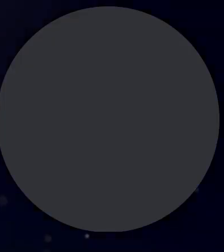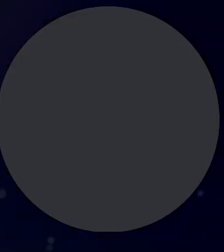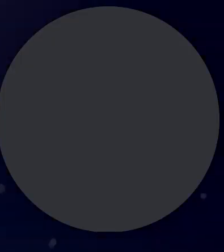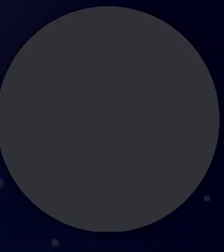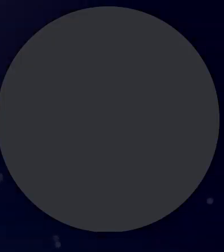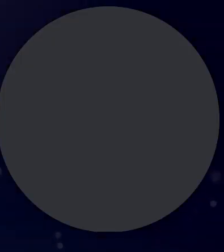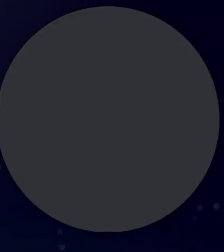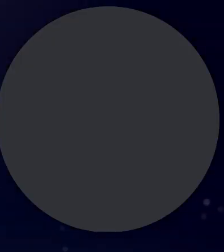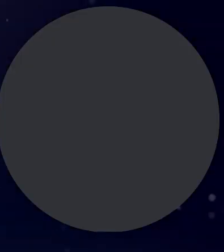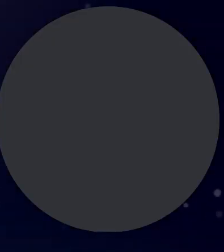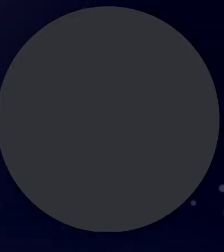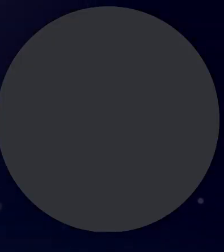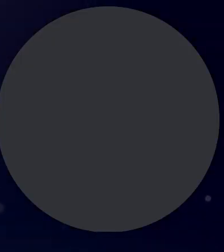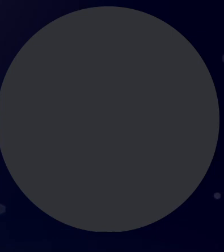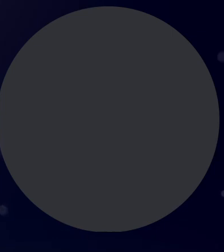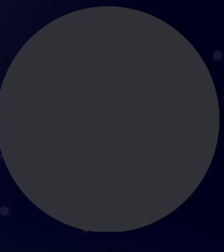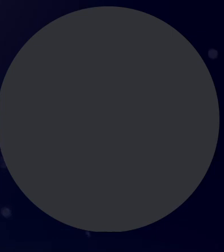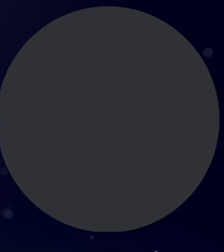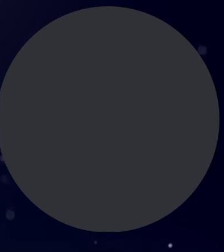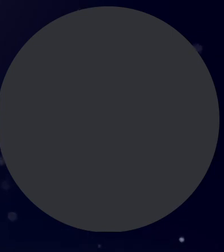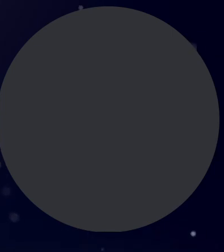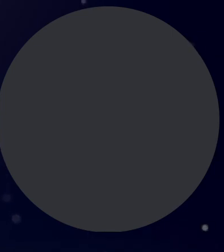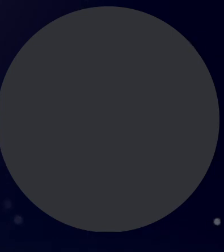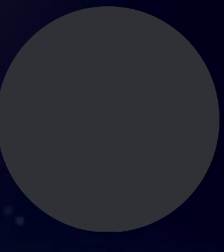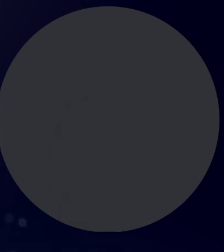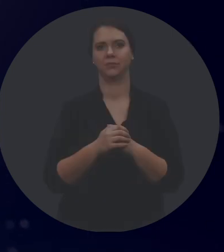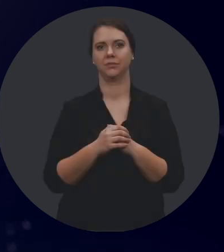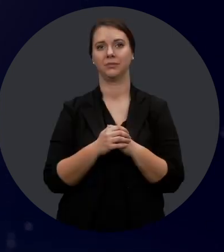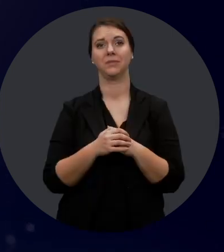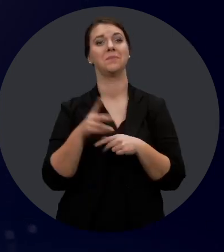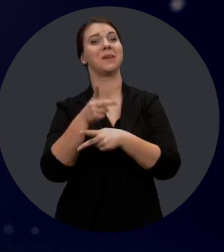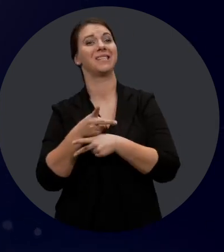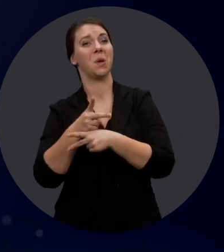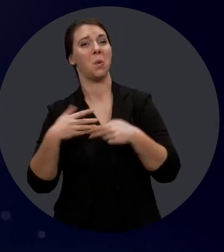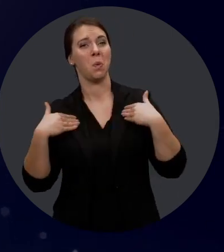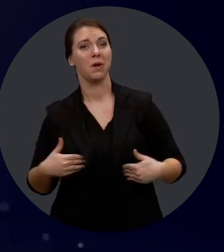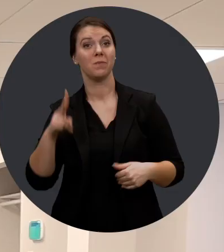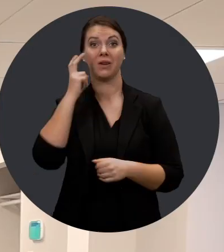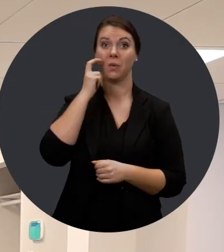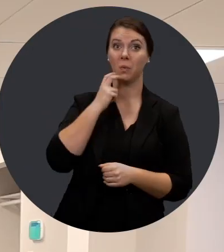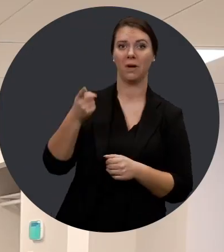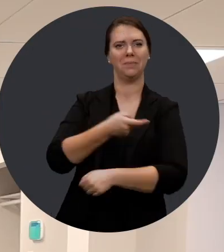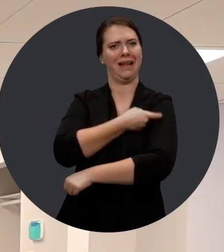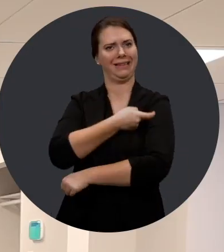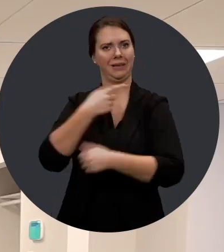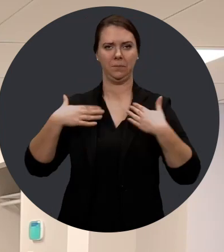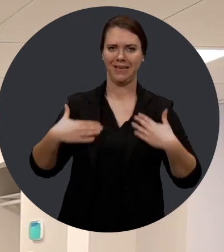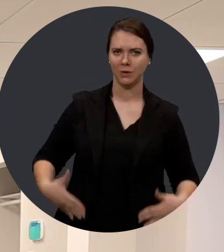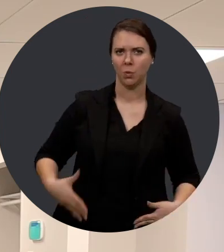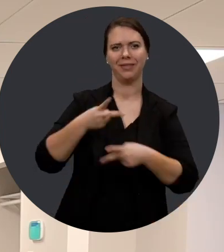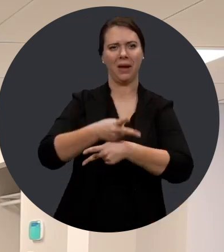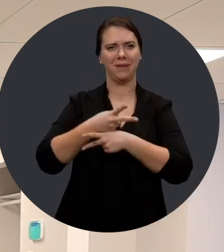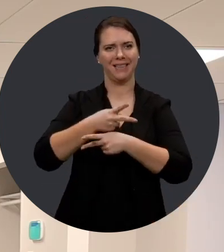Mention coup de cœur du jury. Physio Verdun Physio Verdun est une clinique de physiothérapie et d